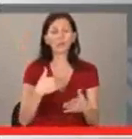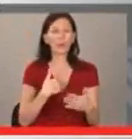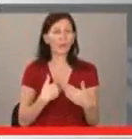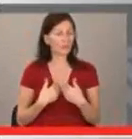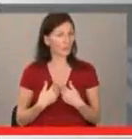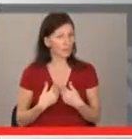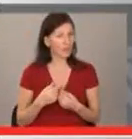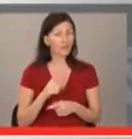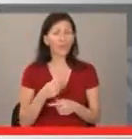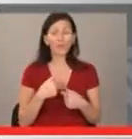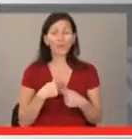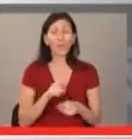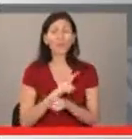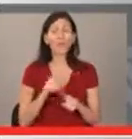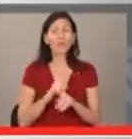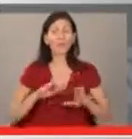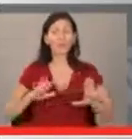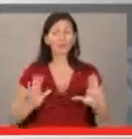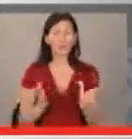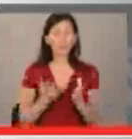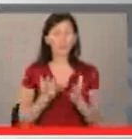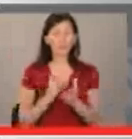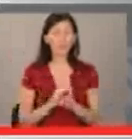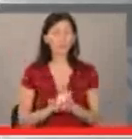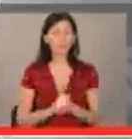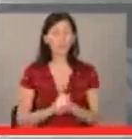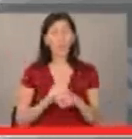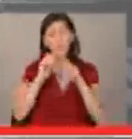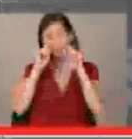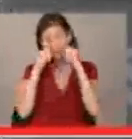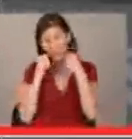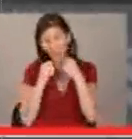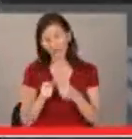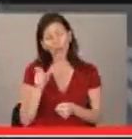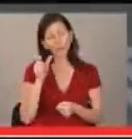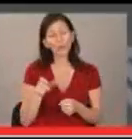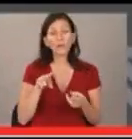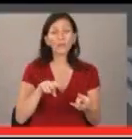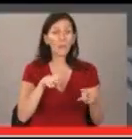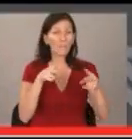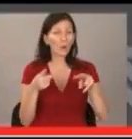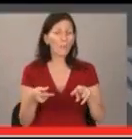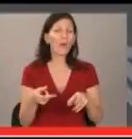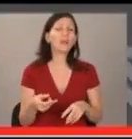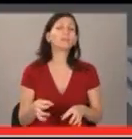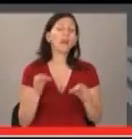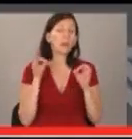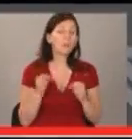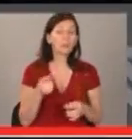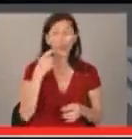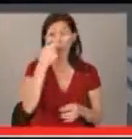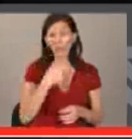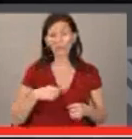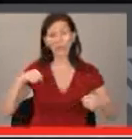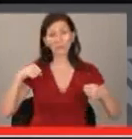не се отнася до нас. Все едно на нас никога не може да ни се случи. За съжаление, човек се променя истински едва след